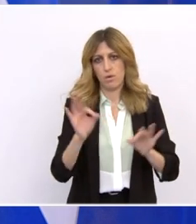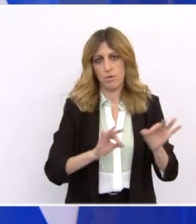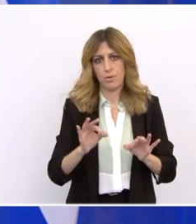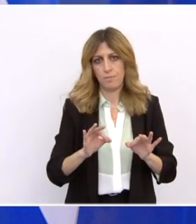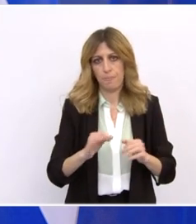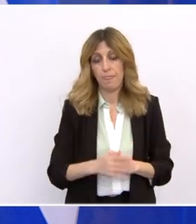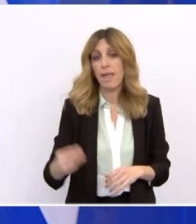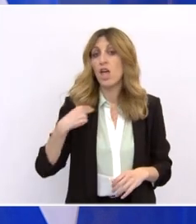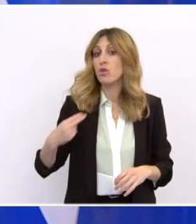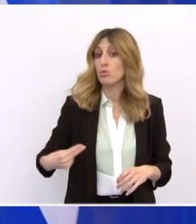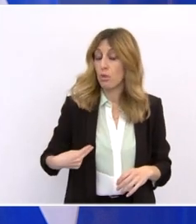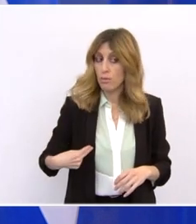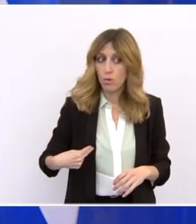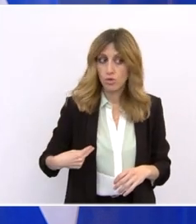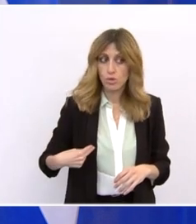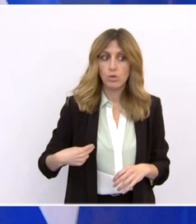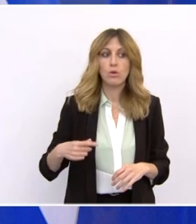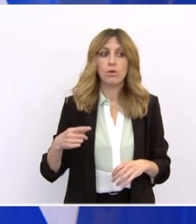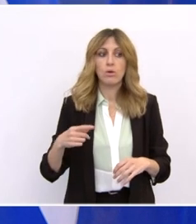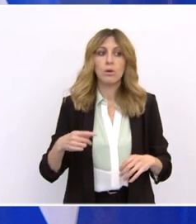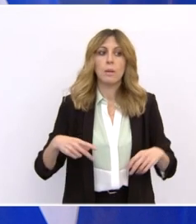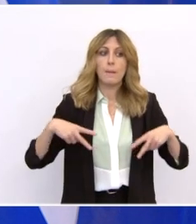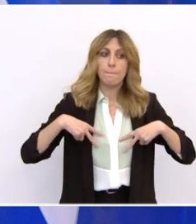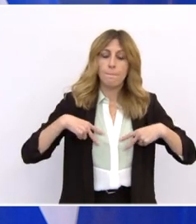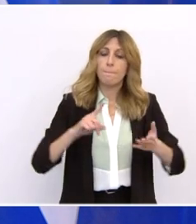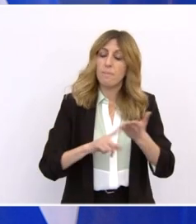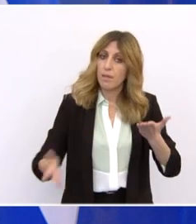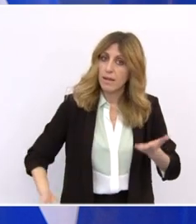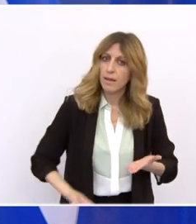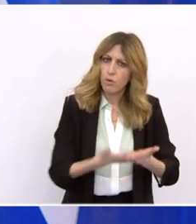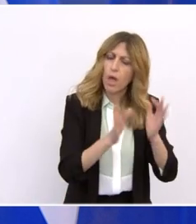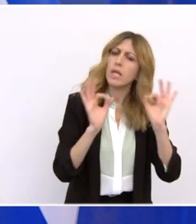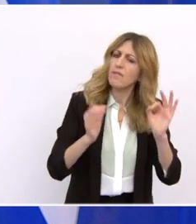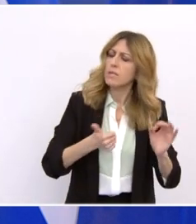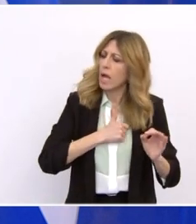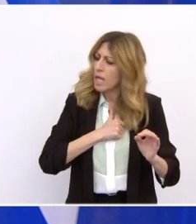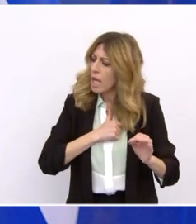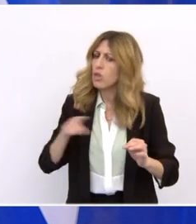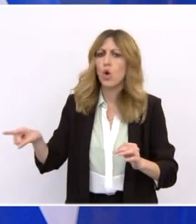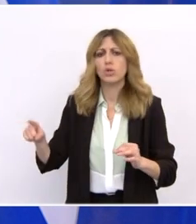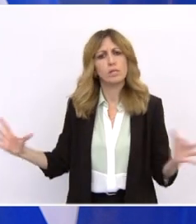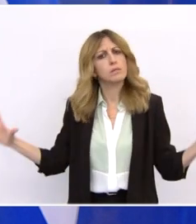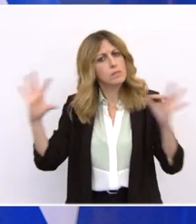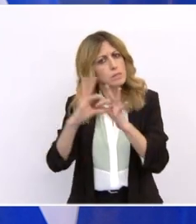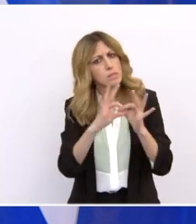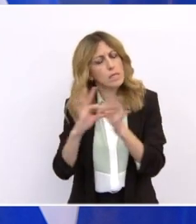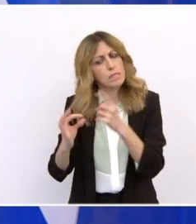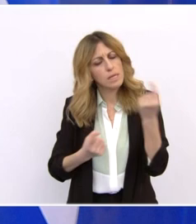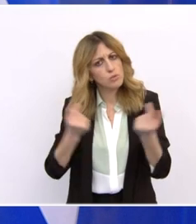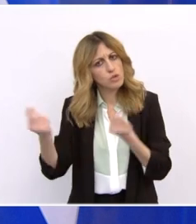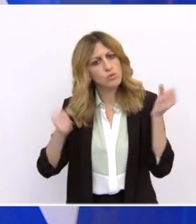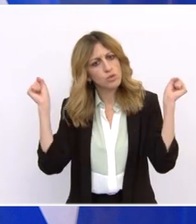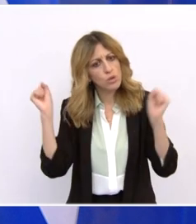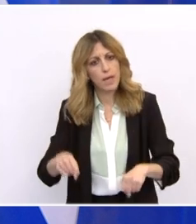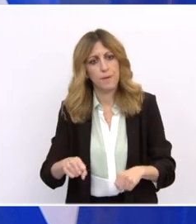όποτε αυτό χρειάζεται, της ιδιωτικής πρωτοβουλίας. Τακτοποιεί, όμως, και διαρθρωτικές εκκρεμότητες